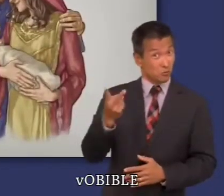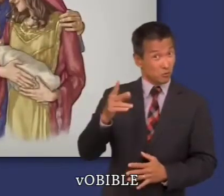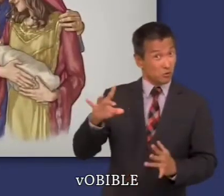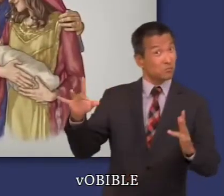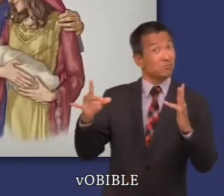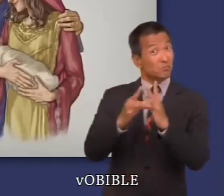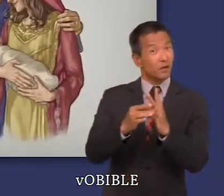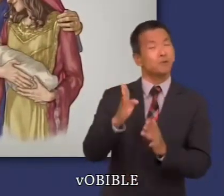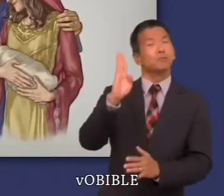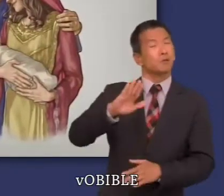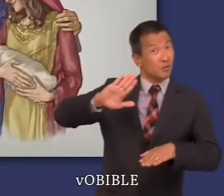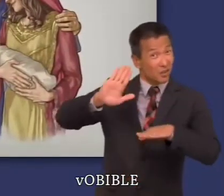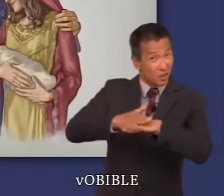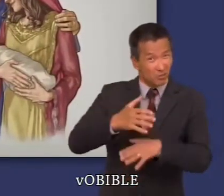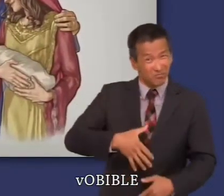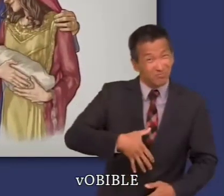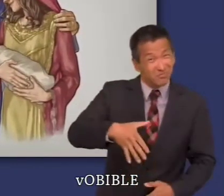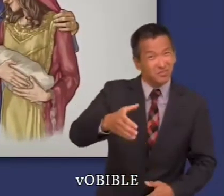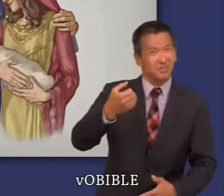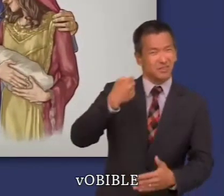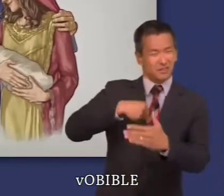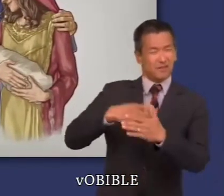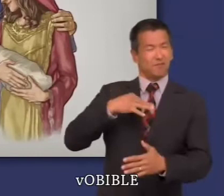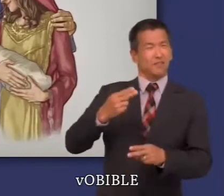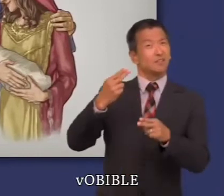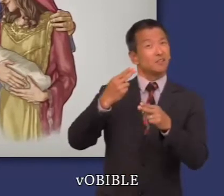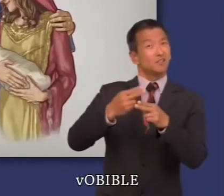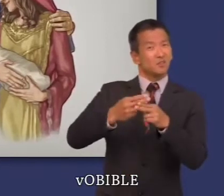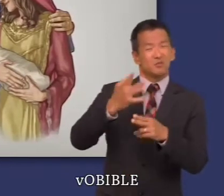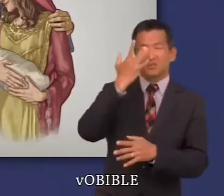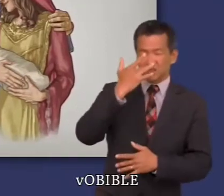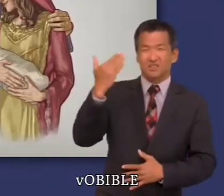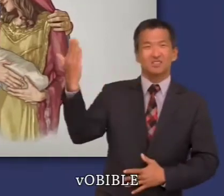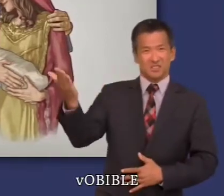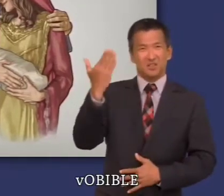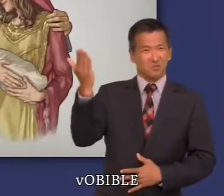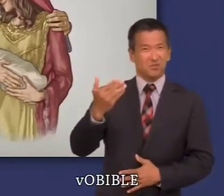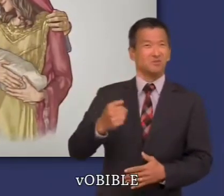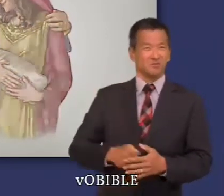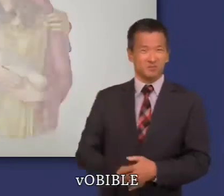Bethsabée, qui est devenue la femme de David, tombe à nouveau enceinte et donne naissance à Salomon.